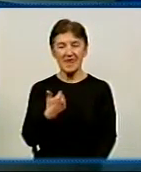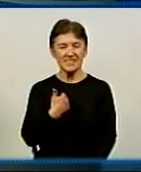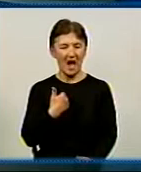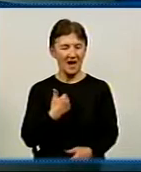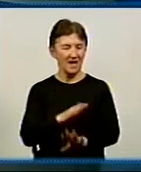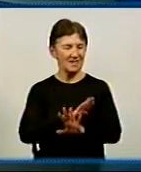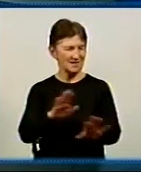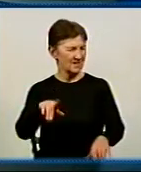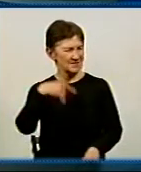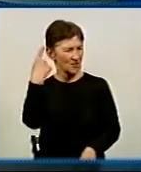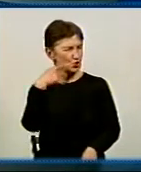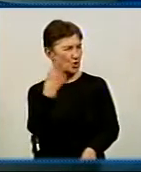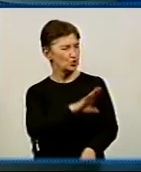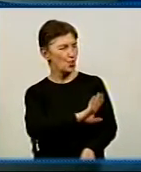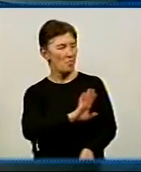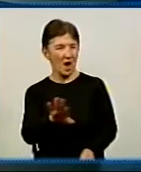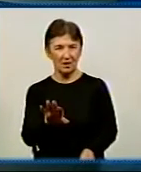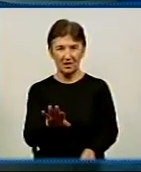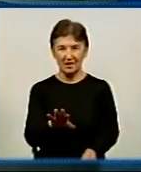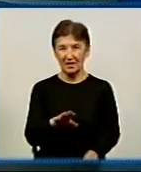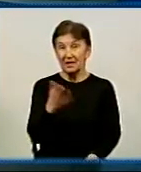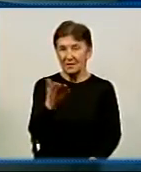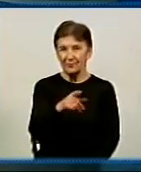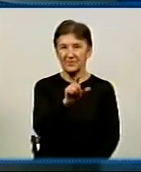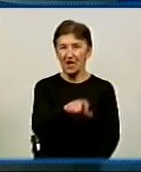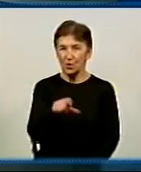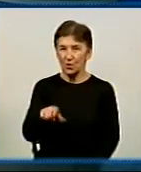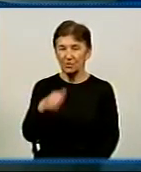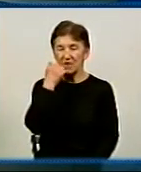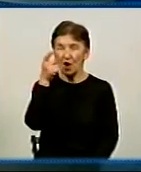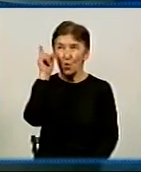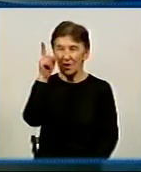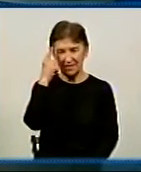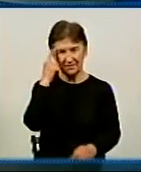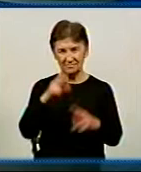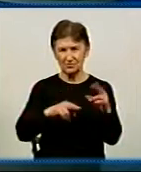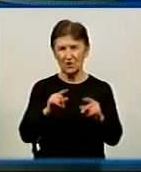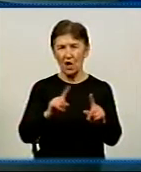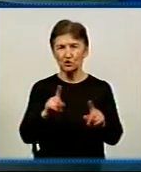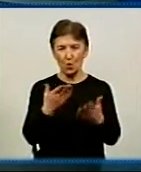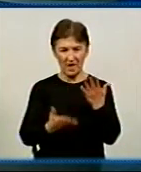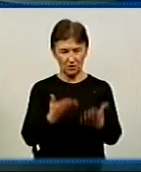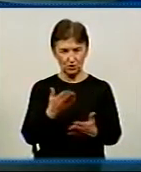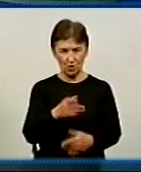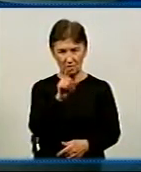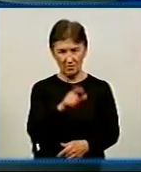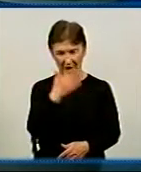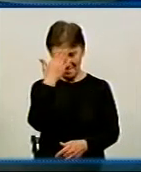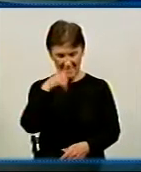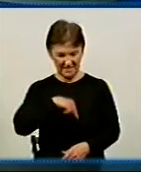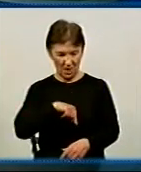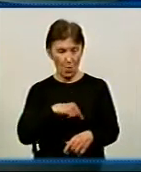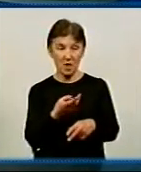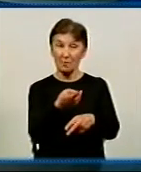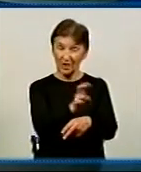Ілі там, понімаєте, вони насторожені на це. Ну, люди так навчили колись нас, що психолог це тільки сумасшедші туди ходять. А коли ти йдеш як